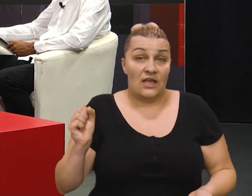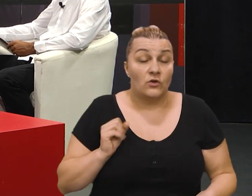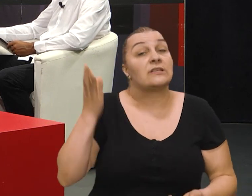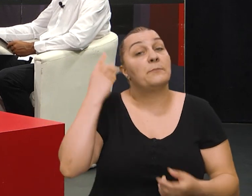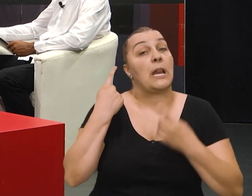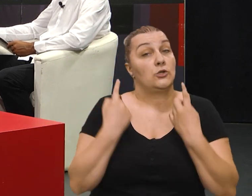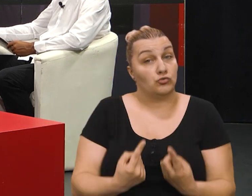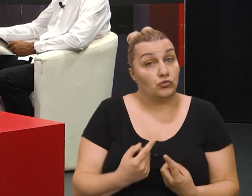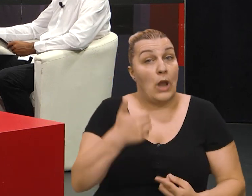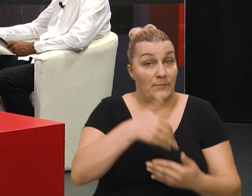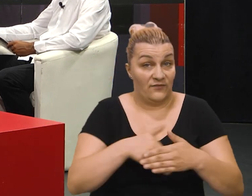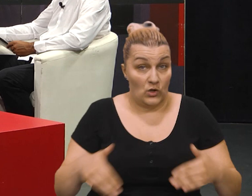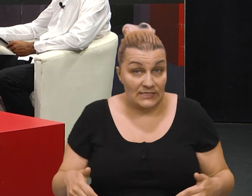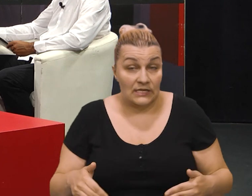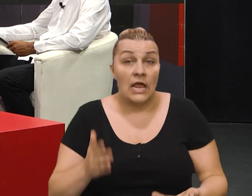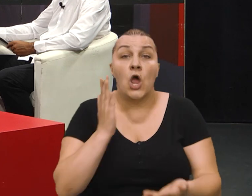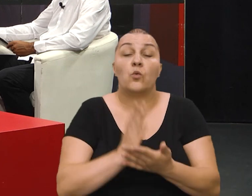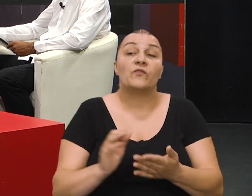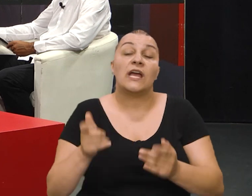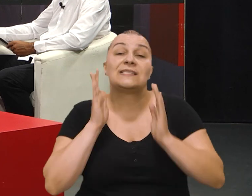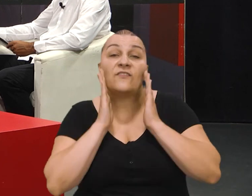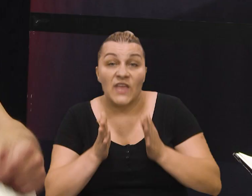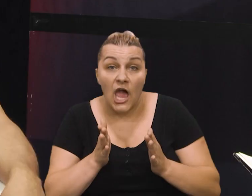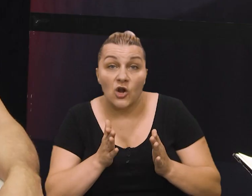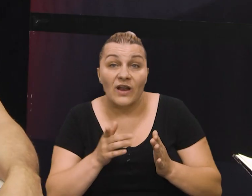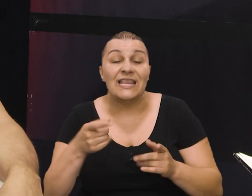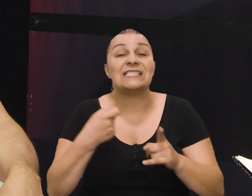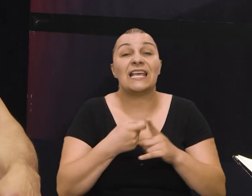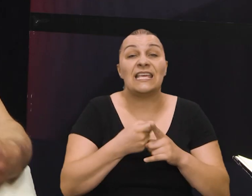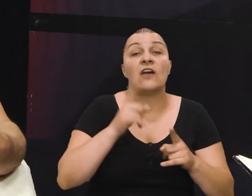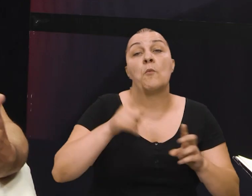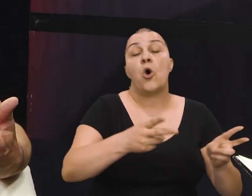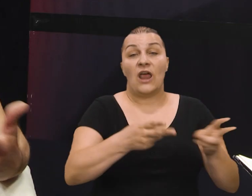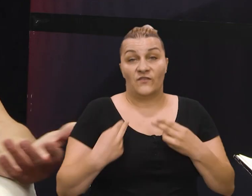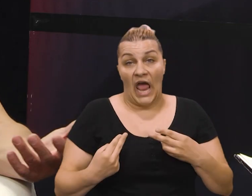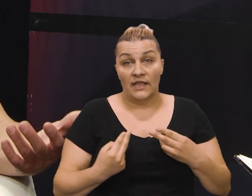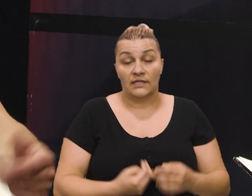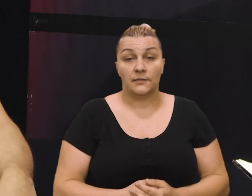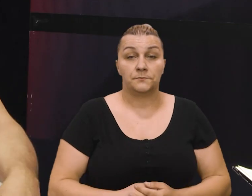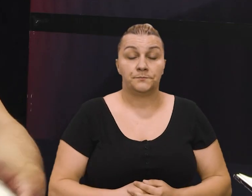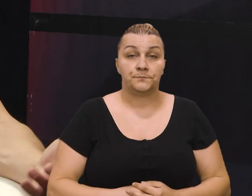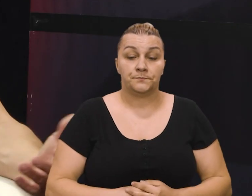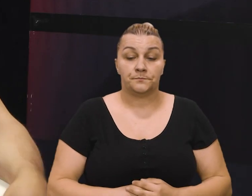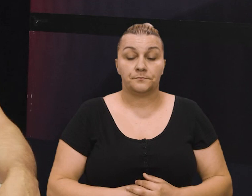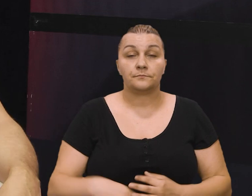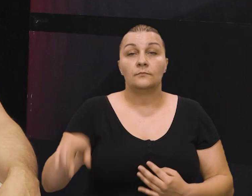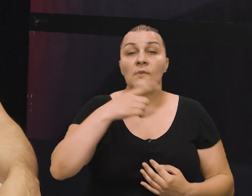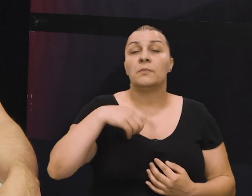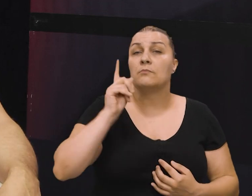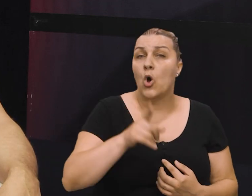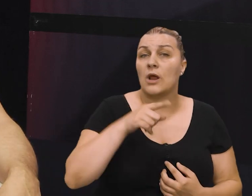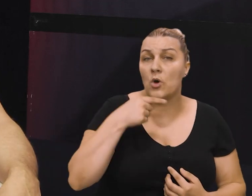bili tu, znači na prvoj crti, i uvijek si vjerovalo da se u Kijevo mora vratiti, znači to je... Da,